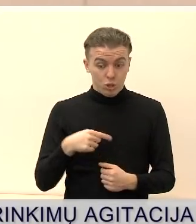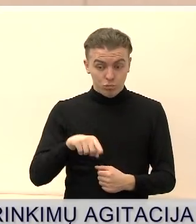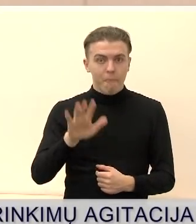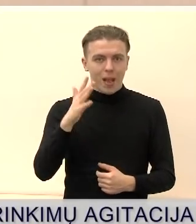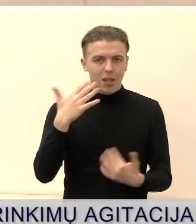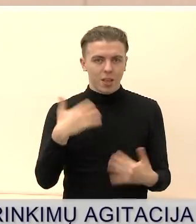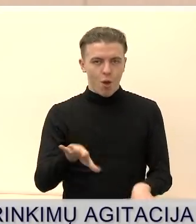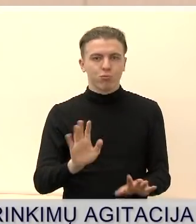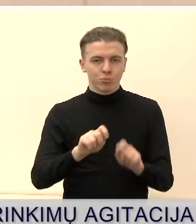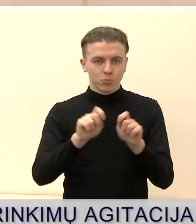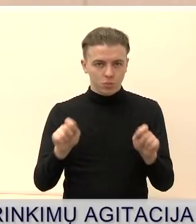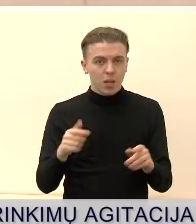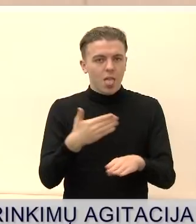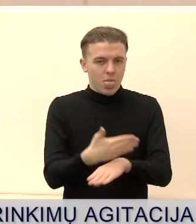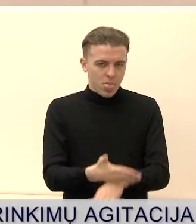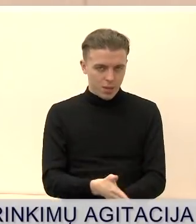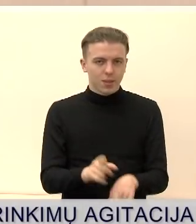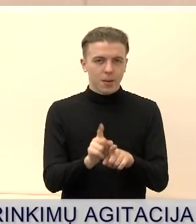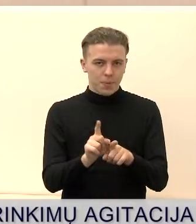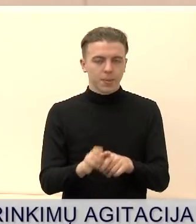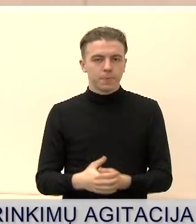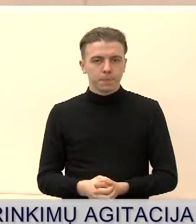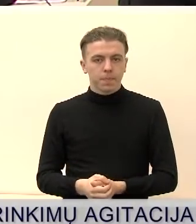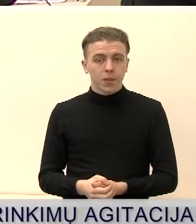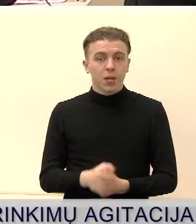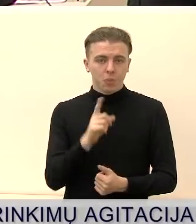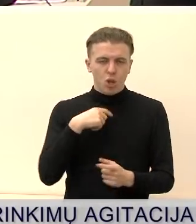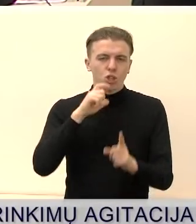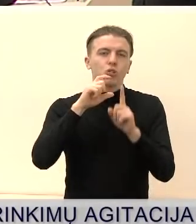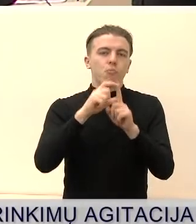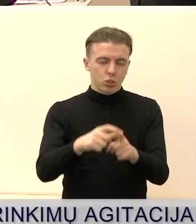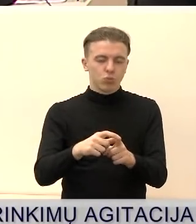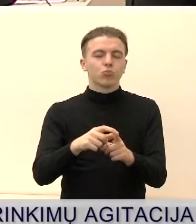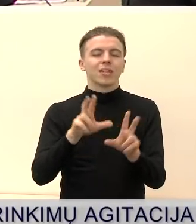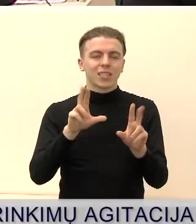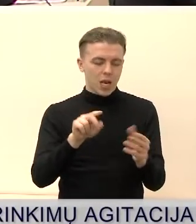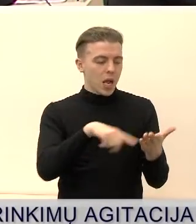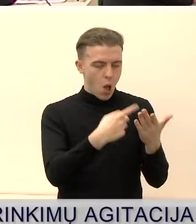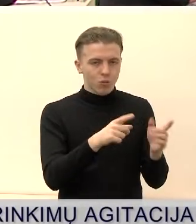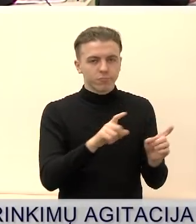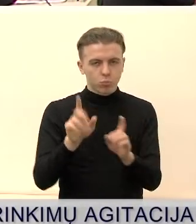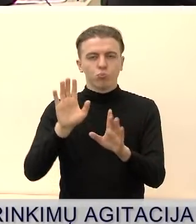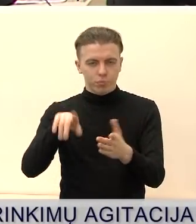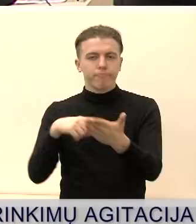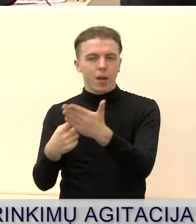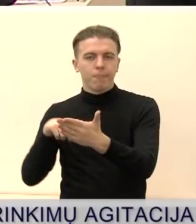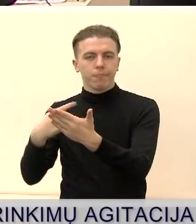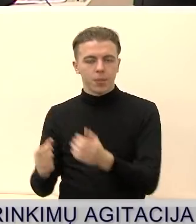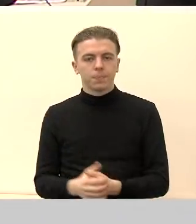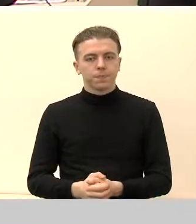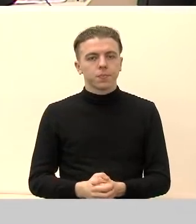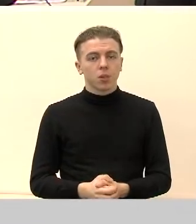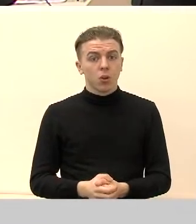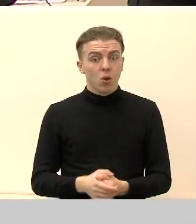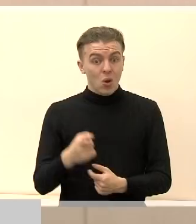penktadienį irgi vėlokai. Ir aš tikrai pažadu, kad jie bus panaudoti. Gerbiami kandidatai, ar jūs atkreipėt dėmesį,